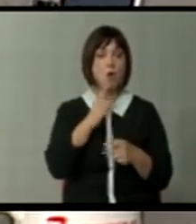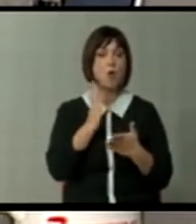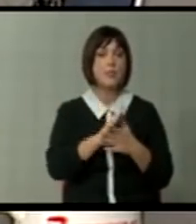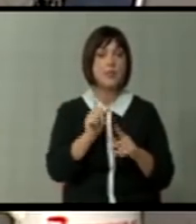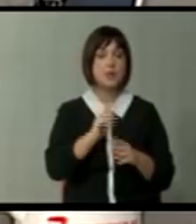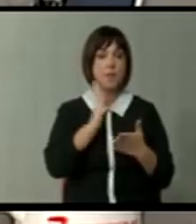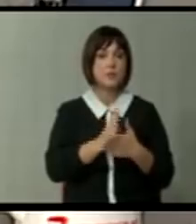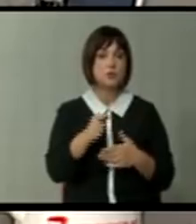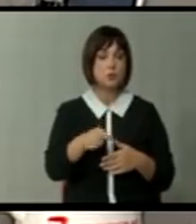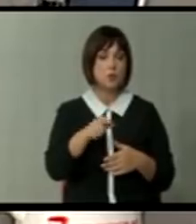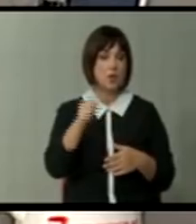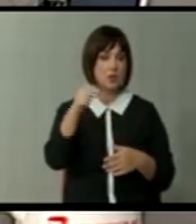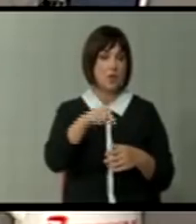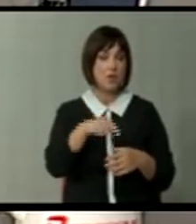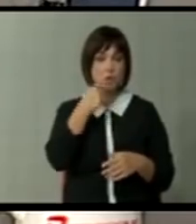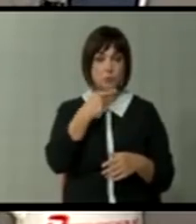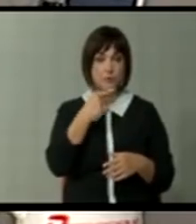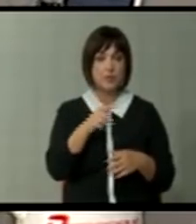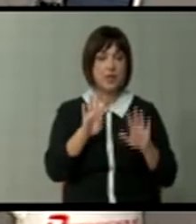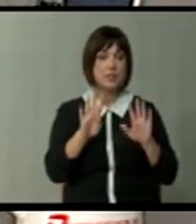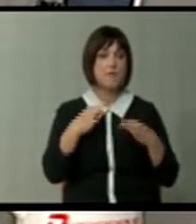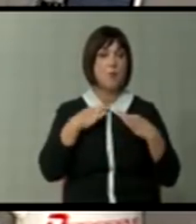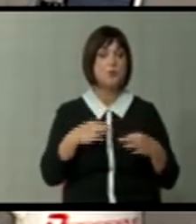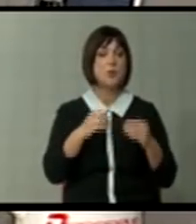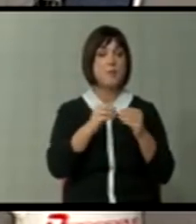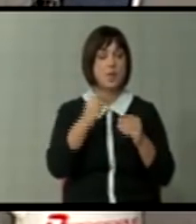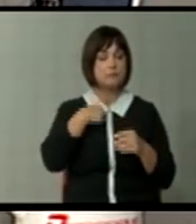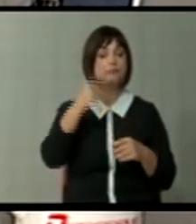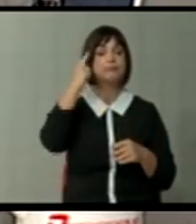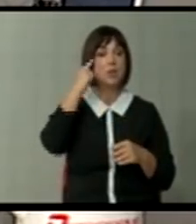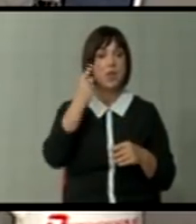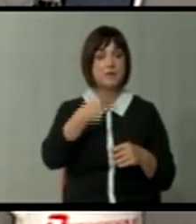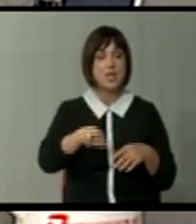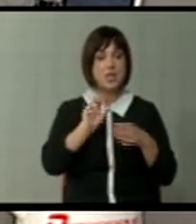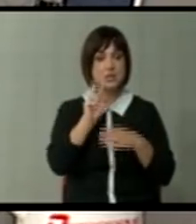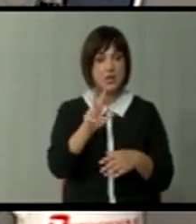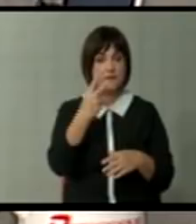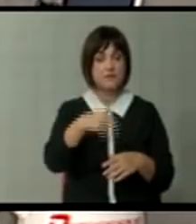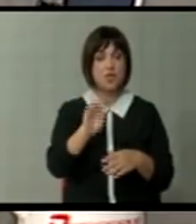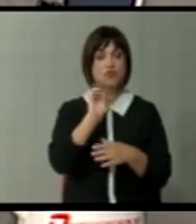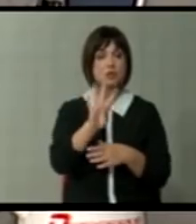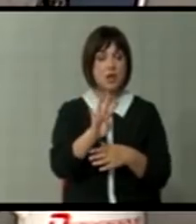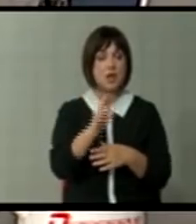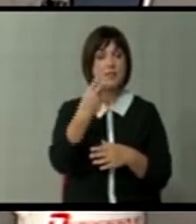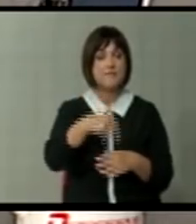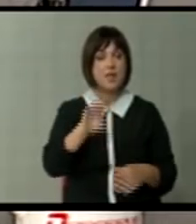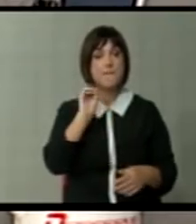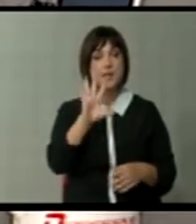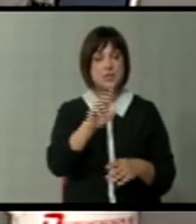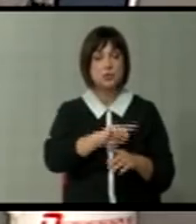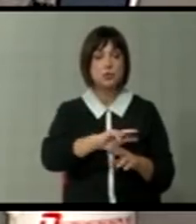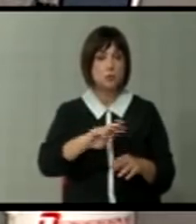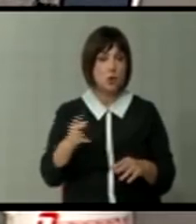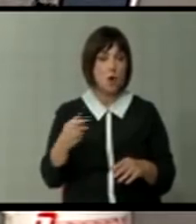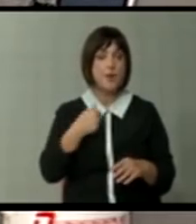кога некој не беше на мапава. Зборуваме за дебе, професор, отбилјали ме подсети. Зборуваме за 2013, 2014, 2015 и така